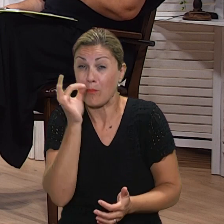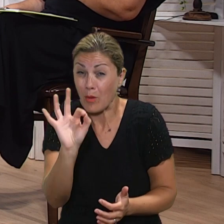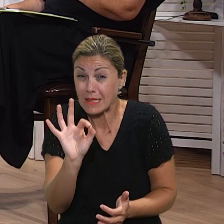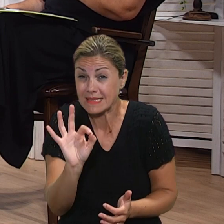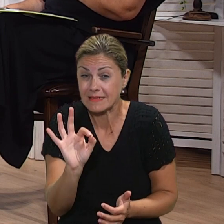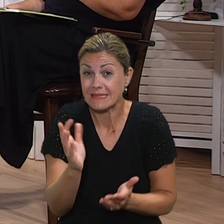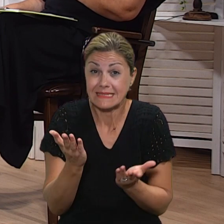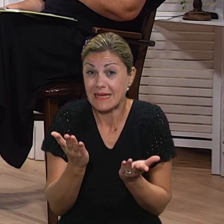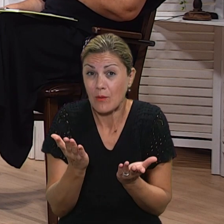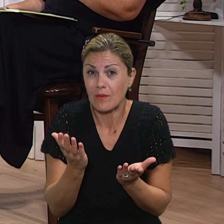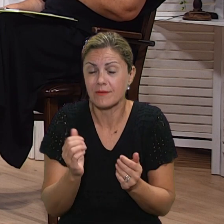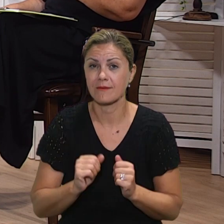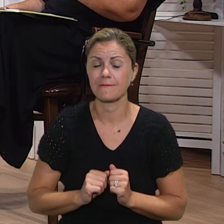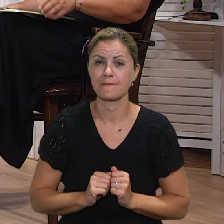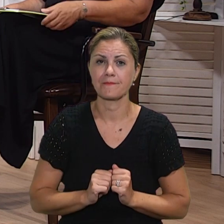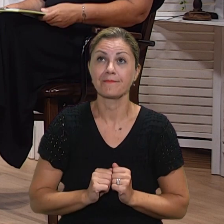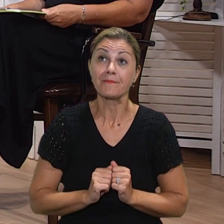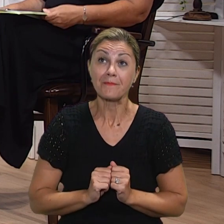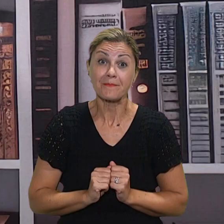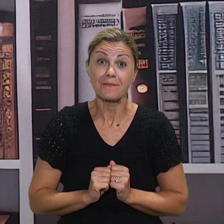jeste li sada zadovoljni i sa svojim radnim mjestom?